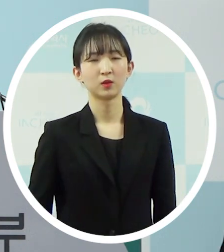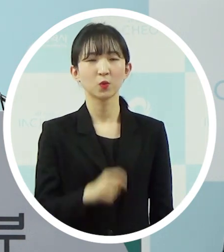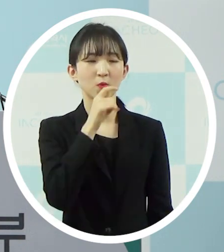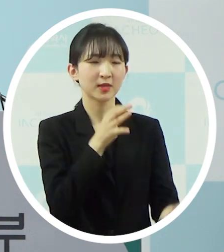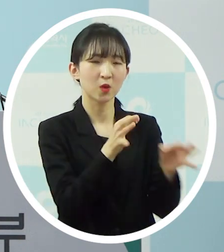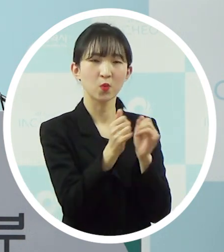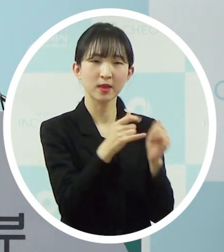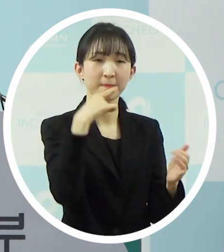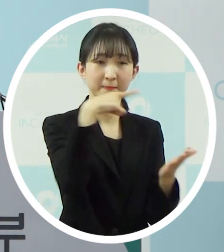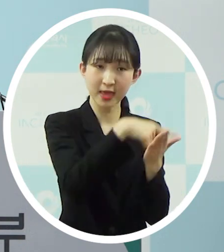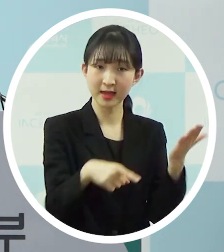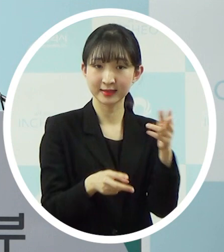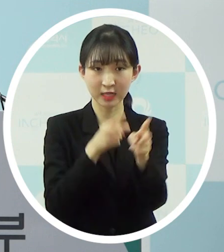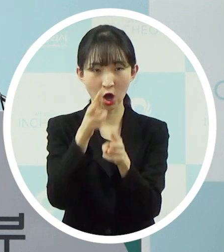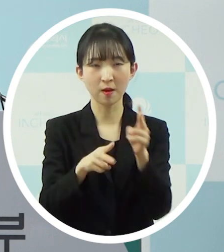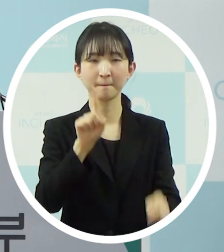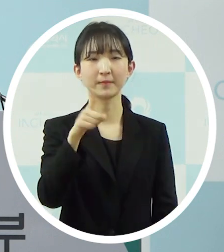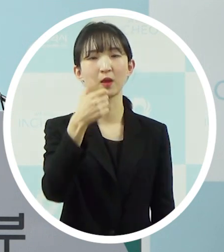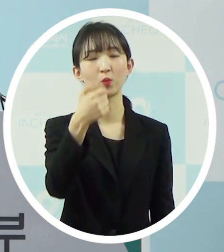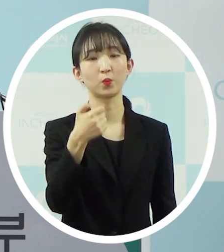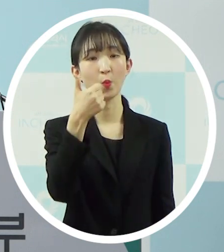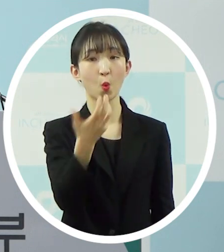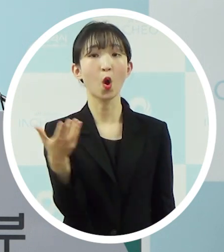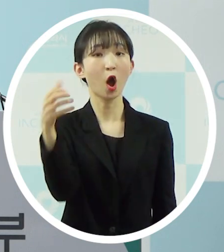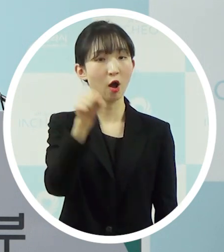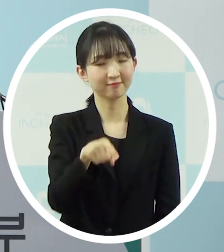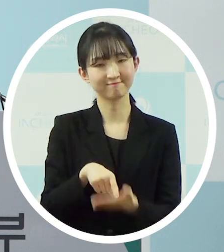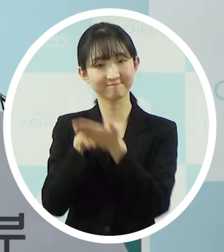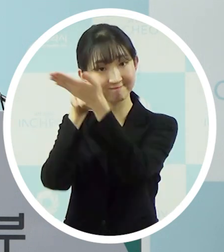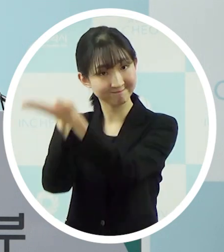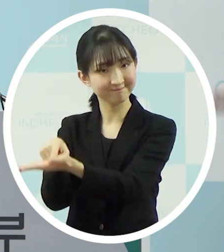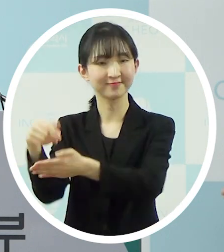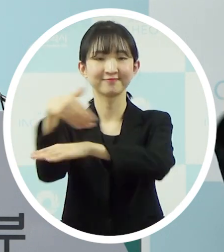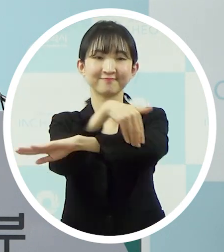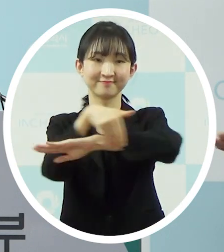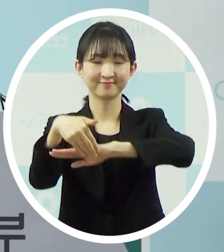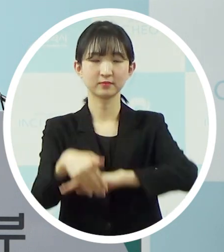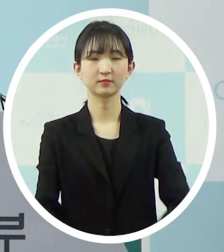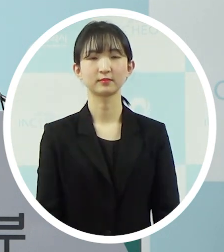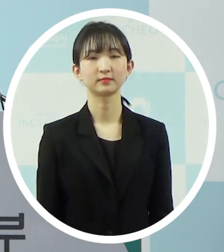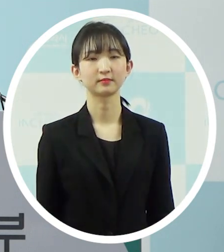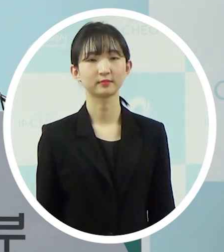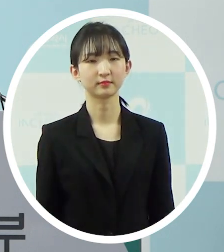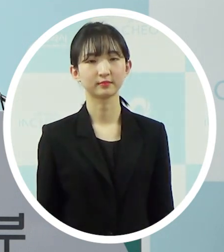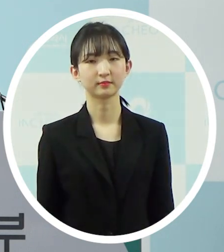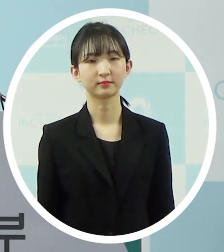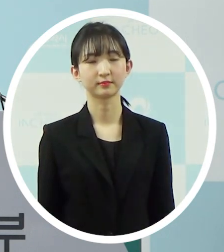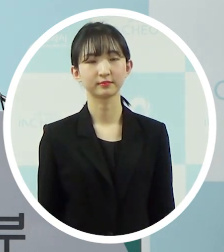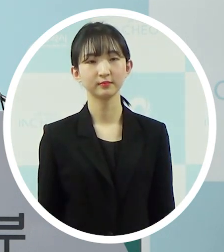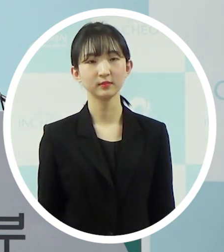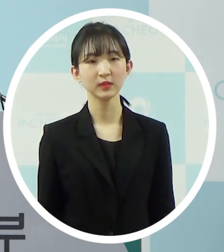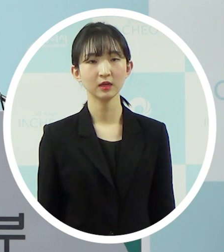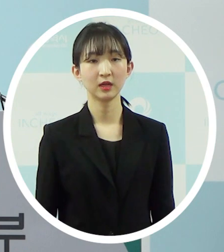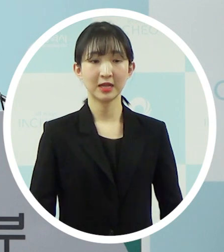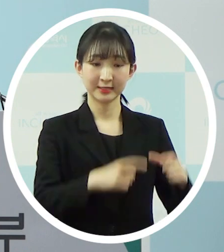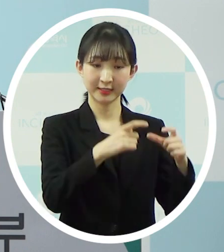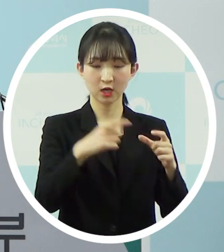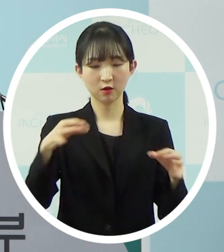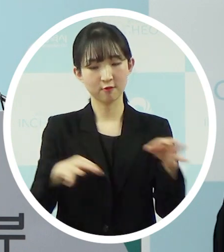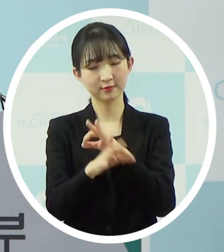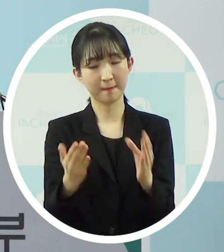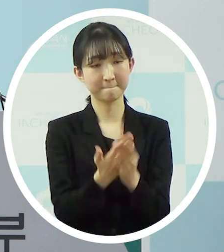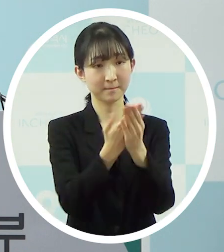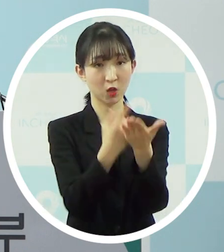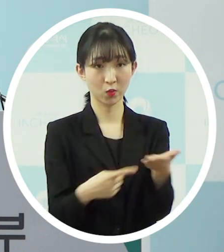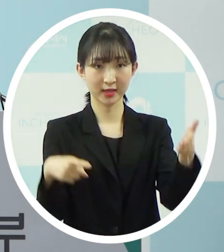피해보전사업에 155억 원을 신청할 예정이며 이에 대해 지역경제 활성화를